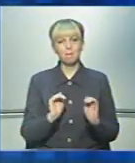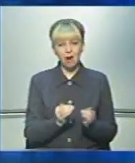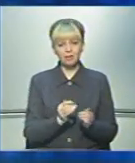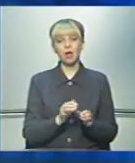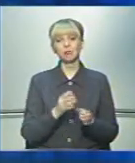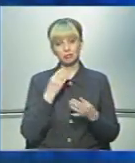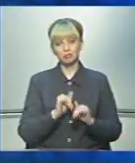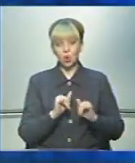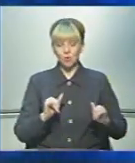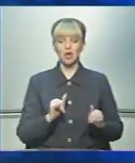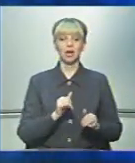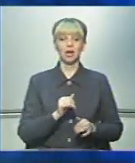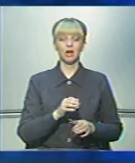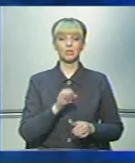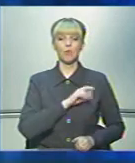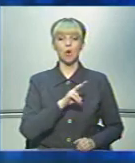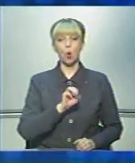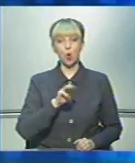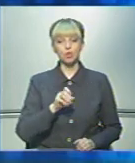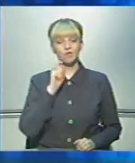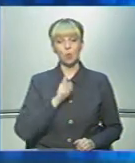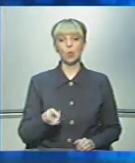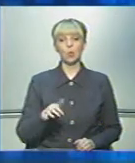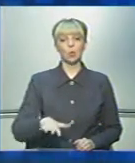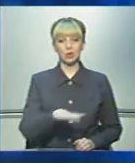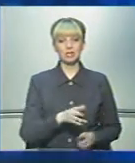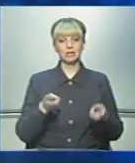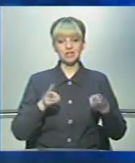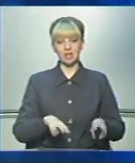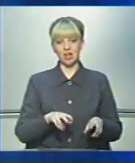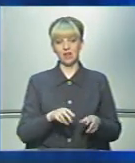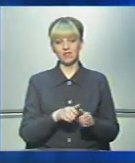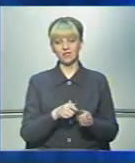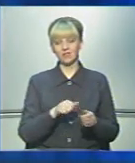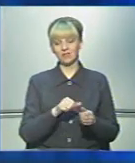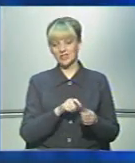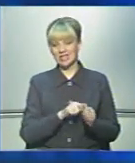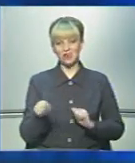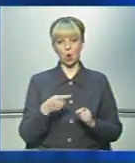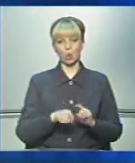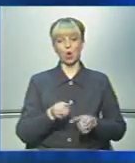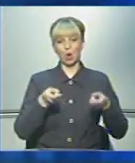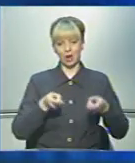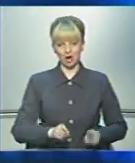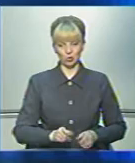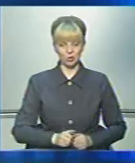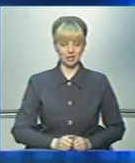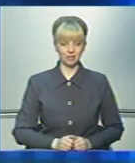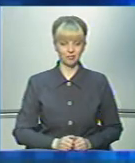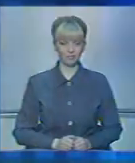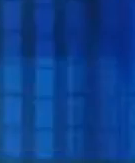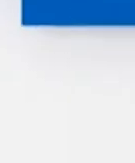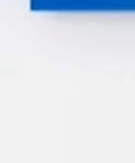але зрушення, споживчий кошик в Україні все ж залишається відірваним. Від реальності. Наталя Синюсик, телеканал